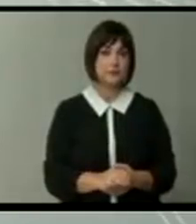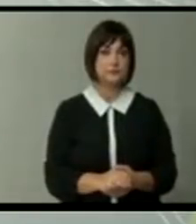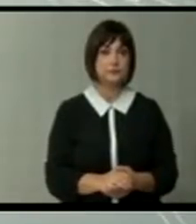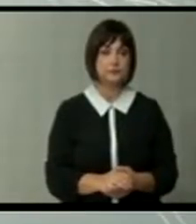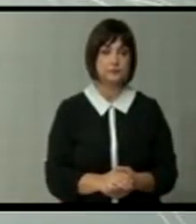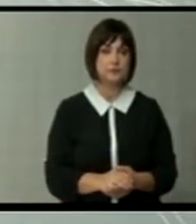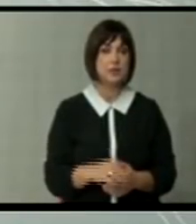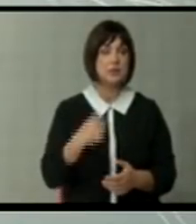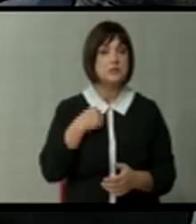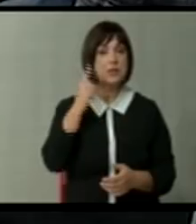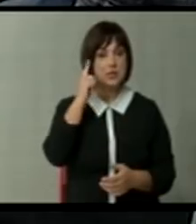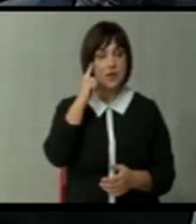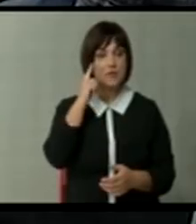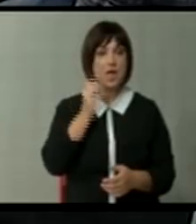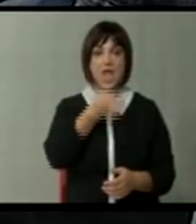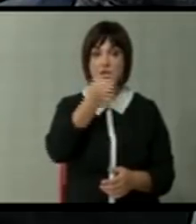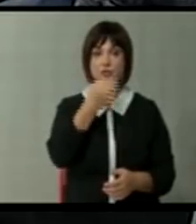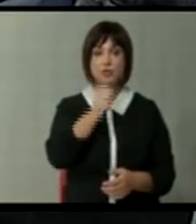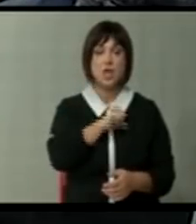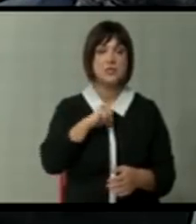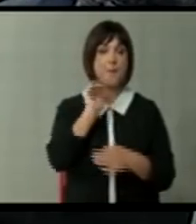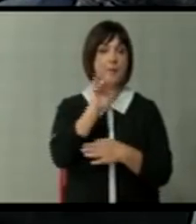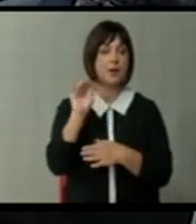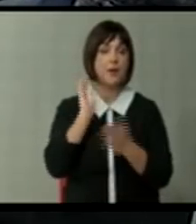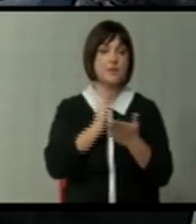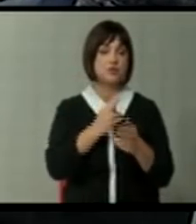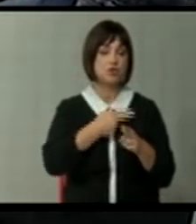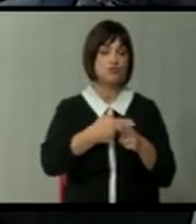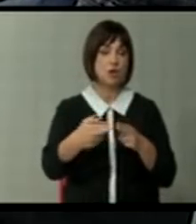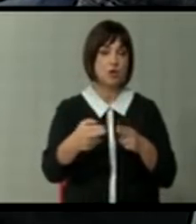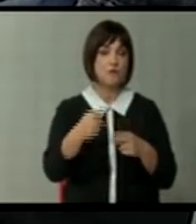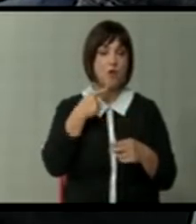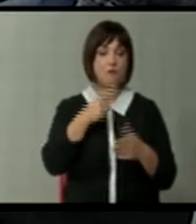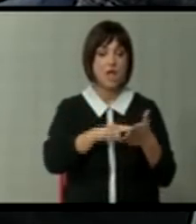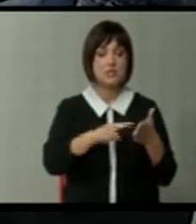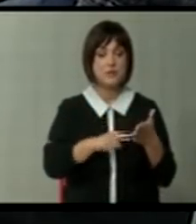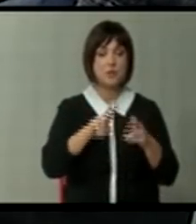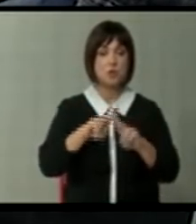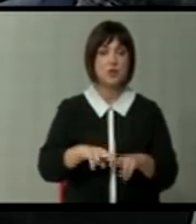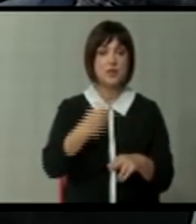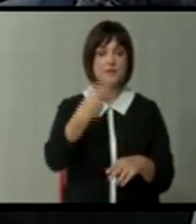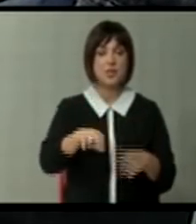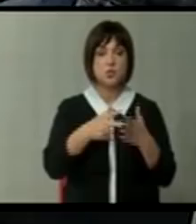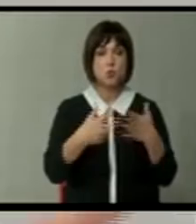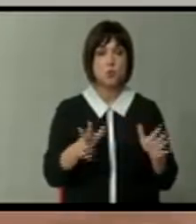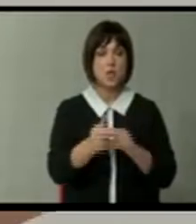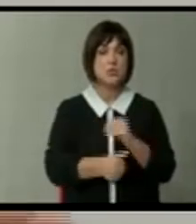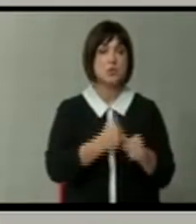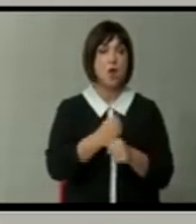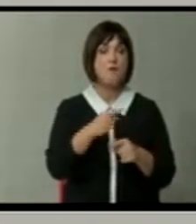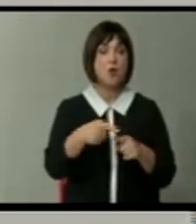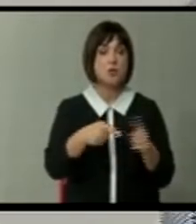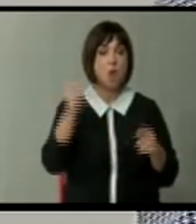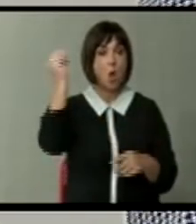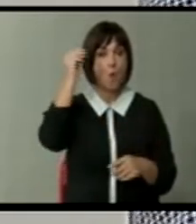датум. Мече, да се разбереме. Извештајот само препораката беше чиста. И останаја забележкито од извештајот од 2018 година, во